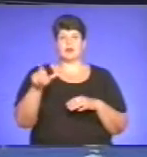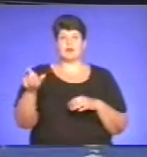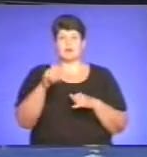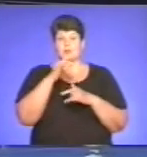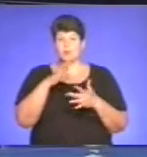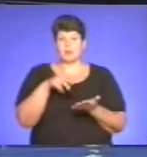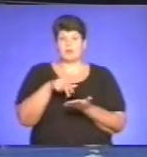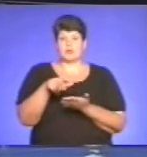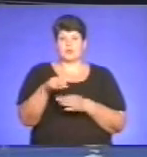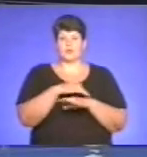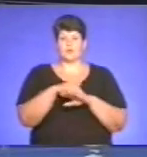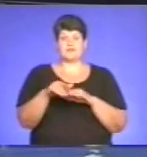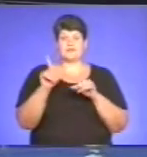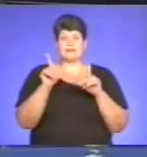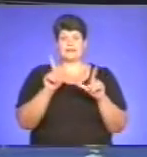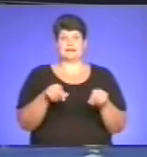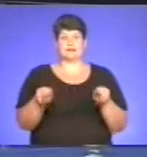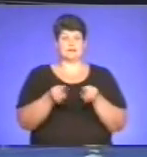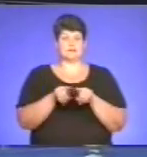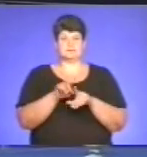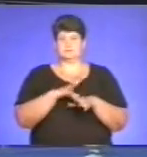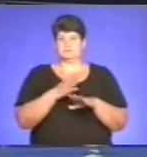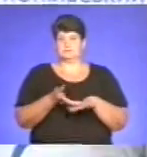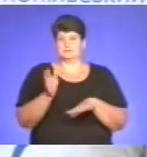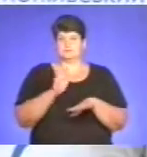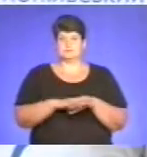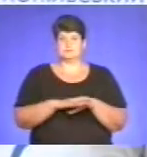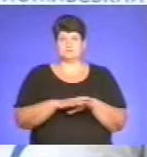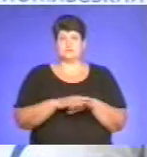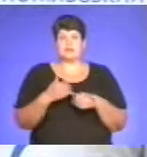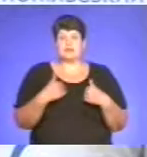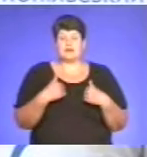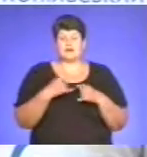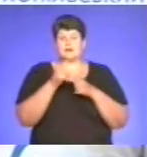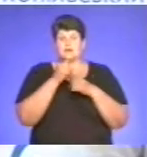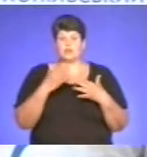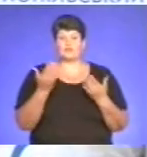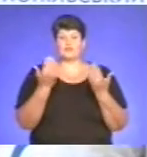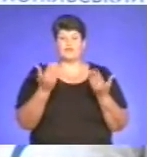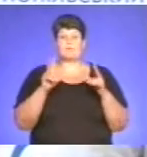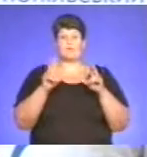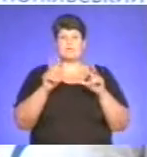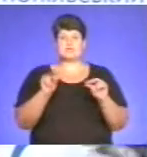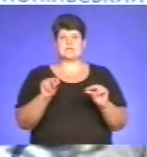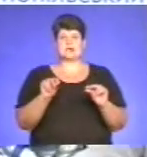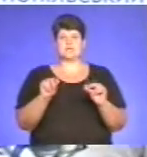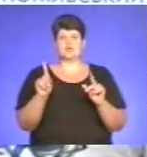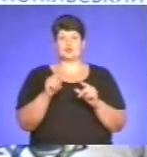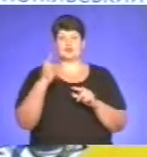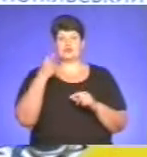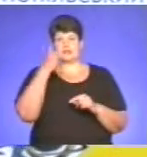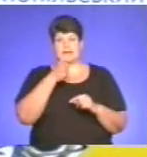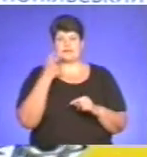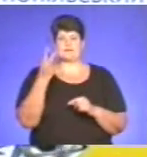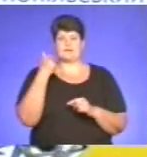пройти вулицями. Їхати теж було не легше. Тобто я не можу обіцяти, і так і не буде, що за рік чи за два